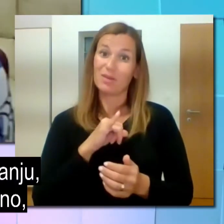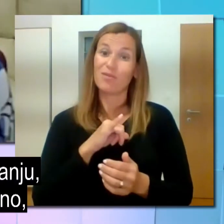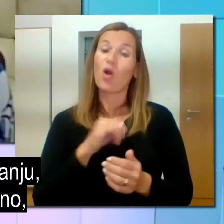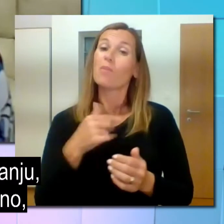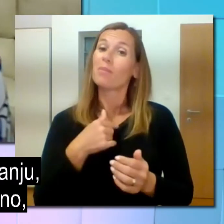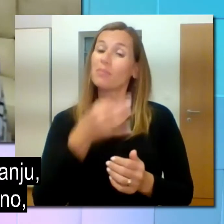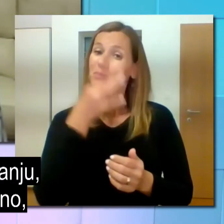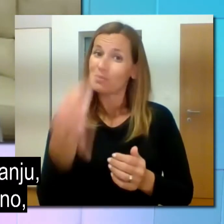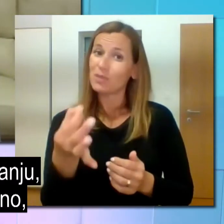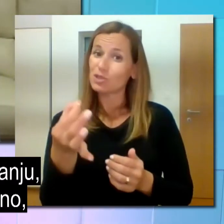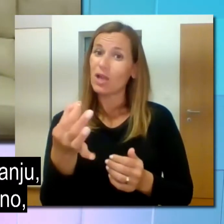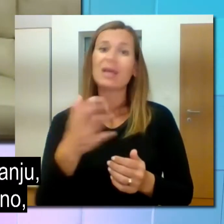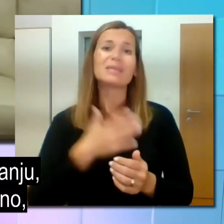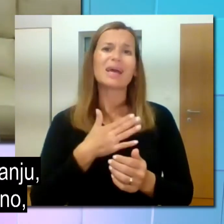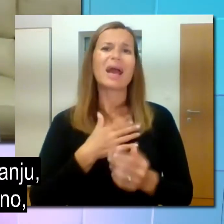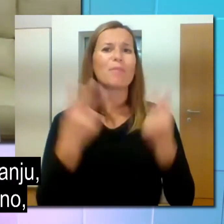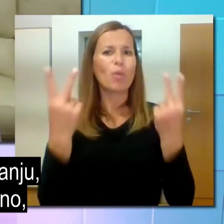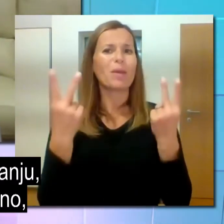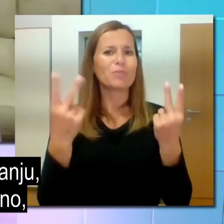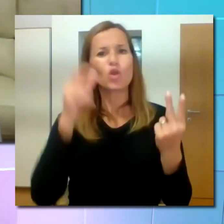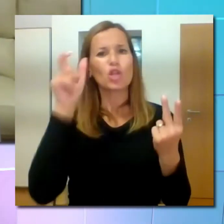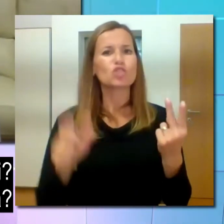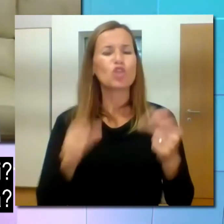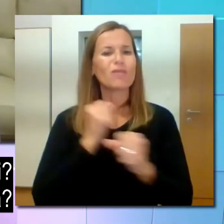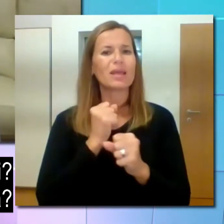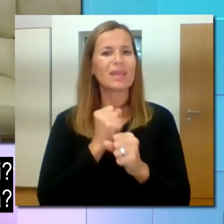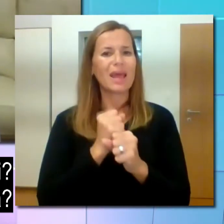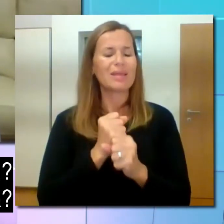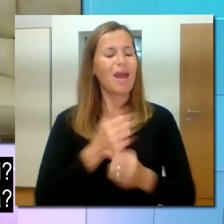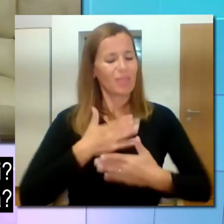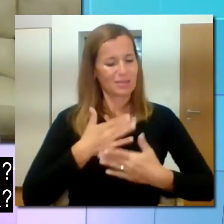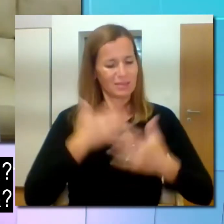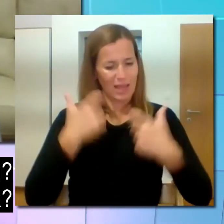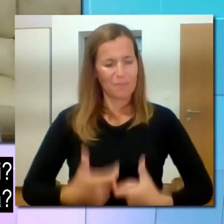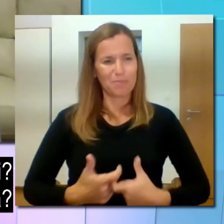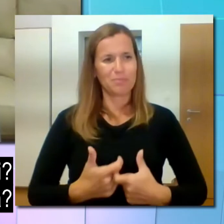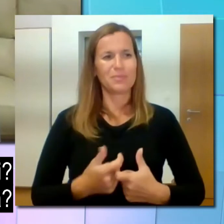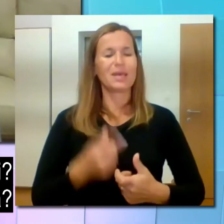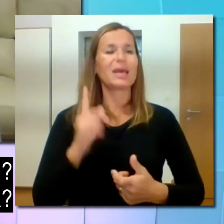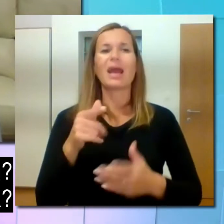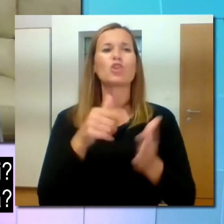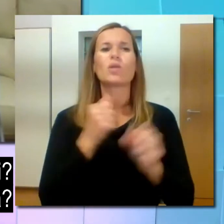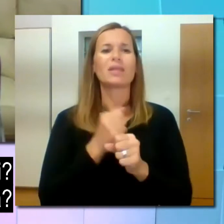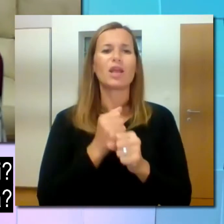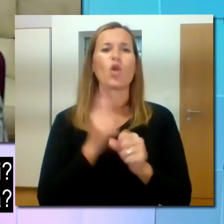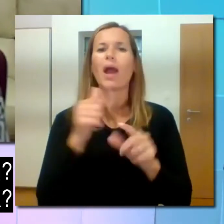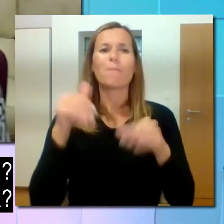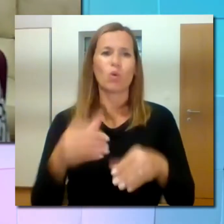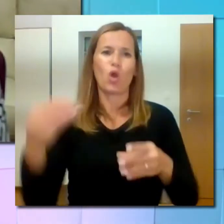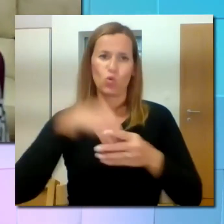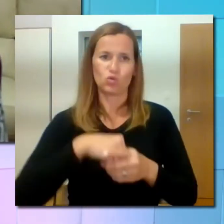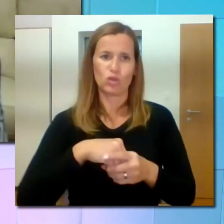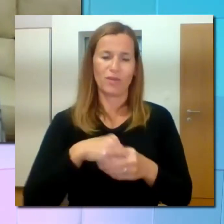Zanima me še v nadaljevanju, Darija, zakaj je pomembno, da človek dela na sebi in kaj naj to dela obsega?